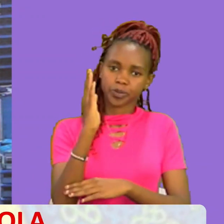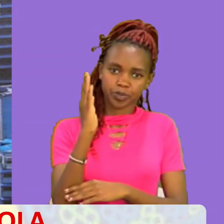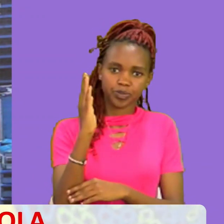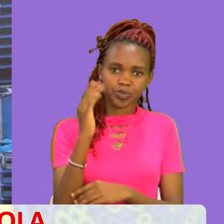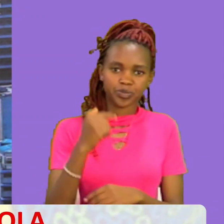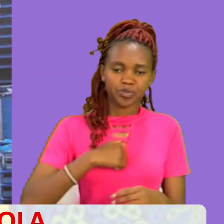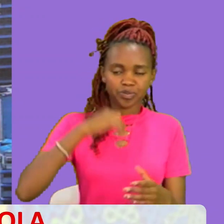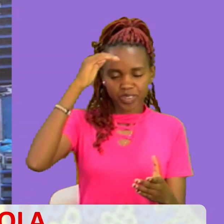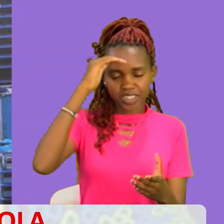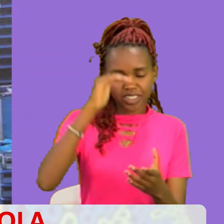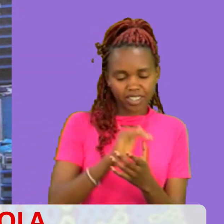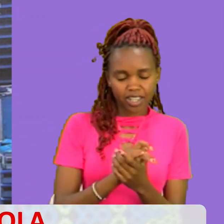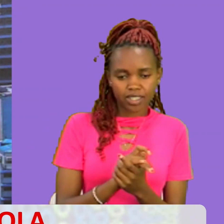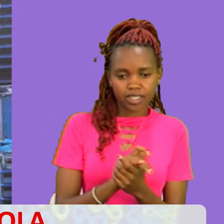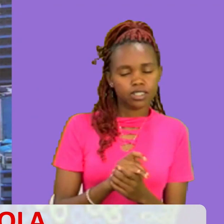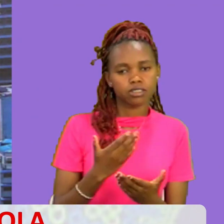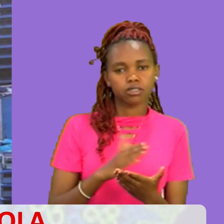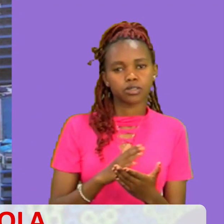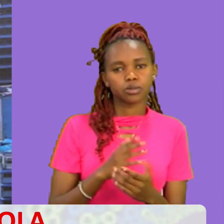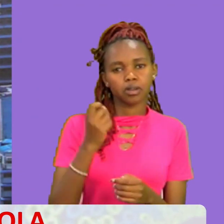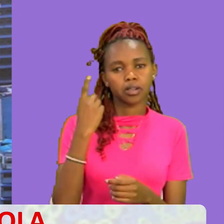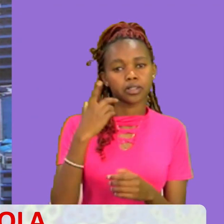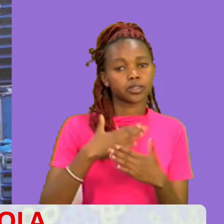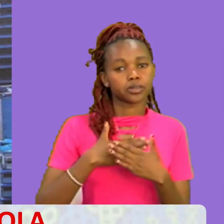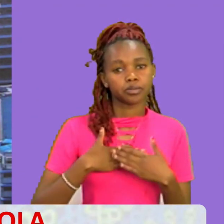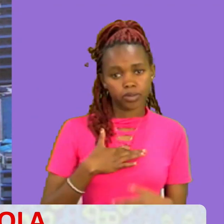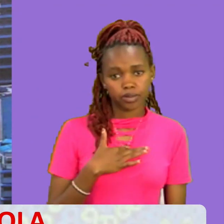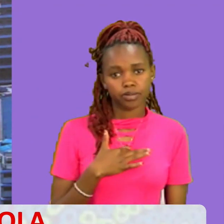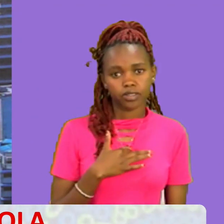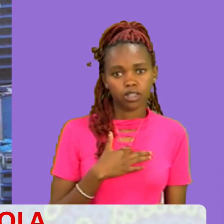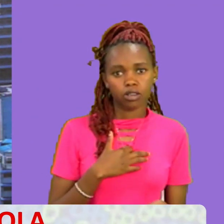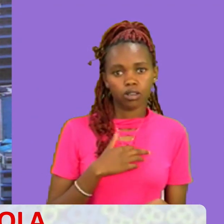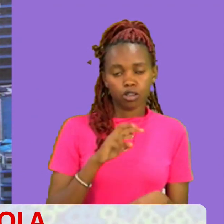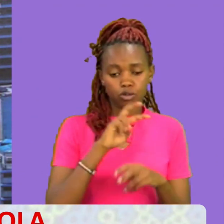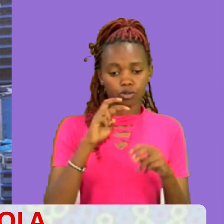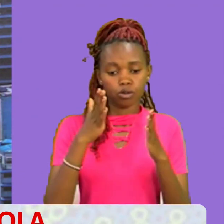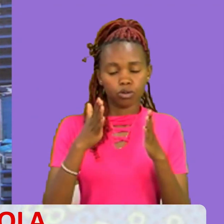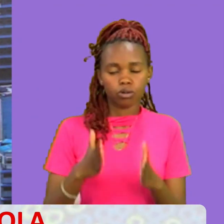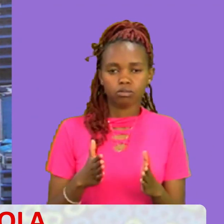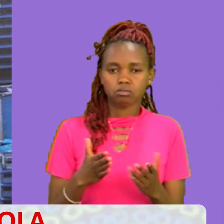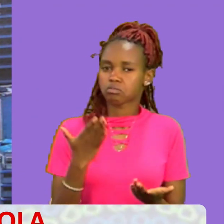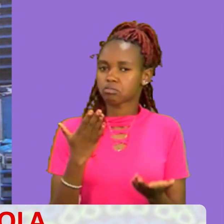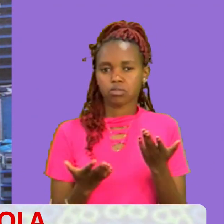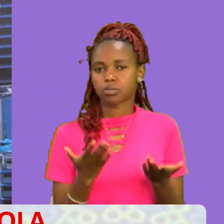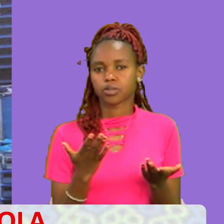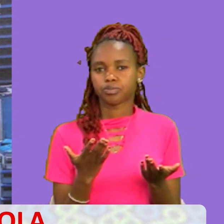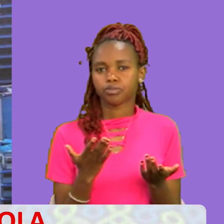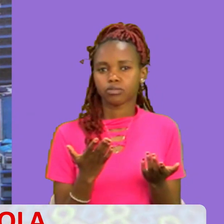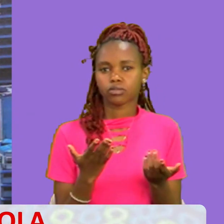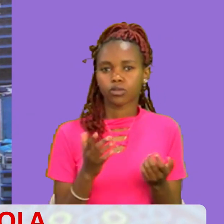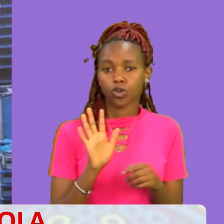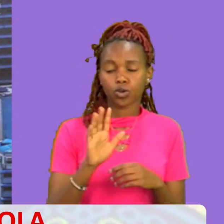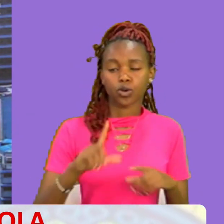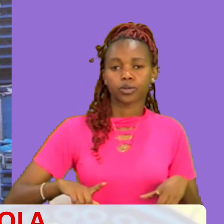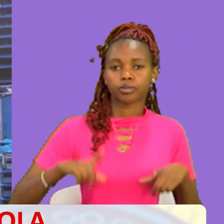Linamini ya kwamba Kuna mtu nanipata Basi Ninajua Wewe ambona nitazama pale Enda ikawa Maisha yako